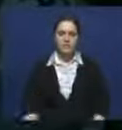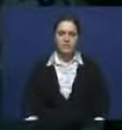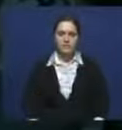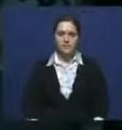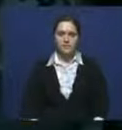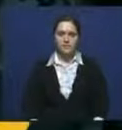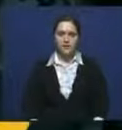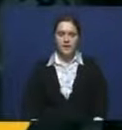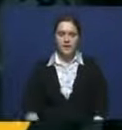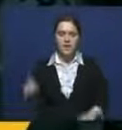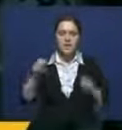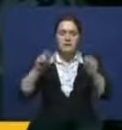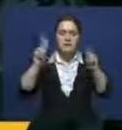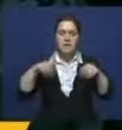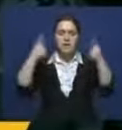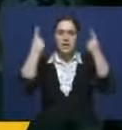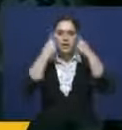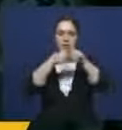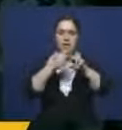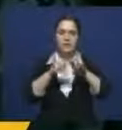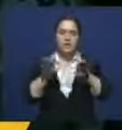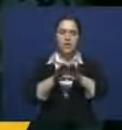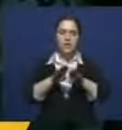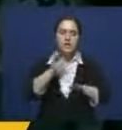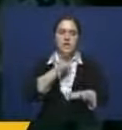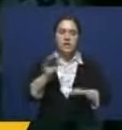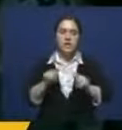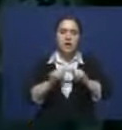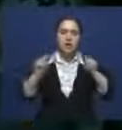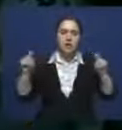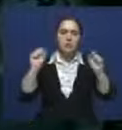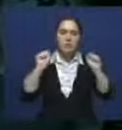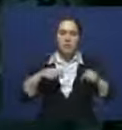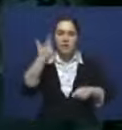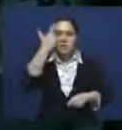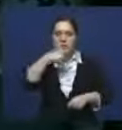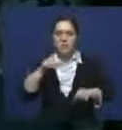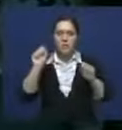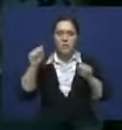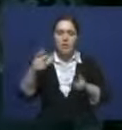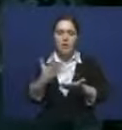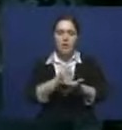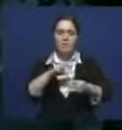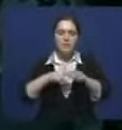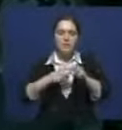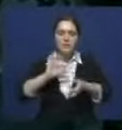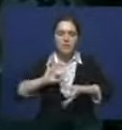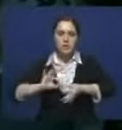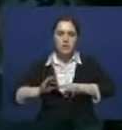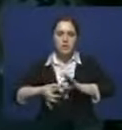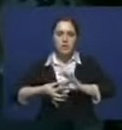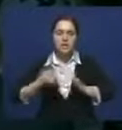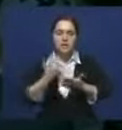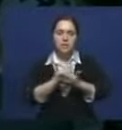Благодаря этой технологии такие дети раскрываются, и мы можем правильно диагностировать их проблемы, детально и объективно, например,